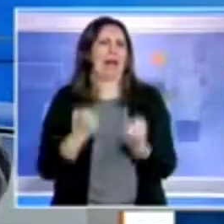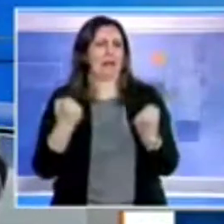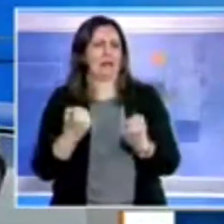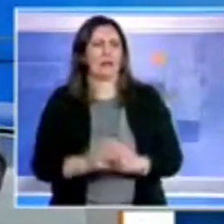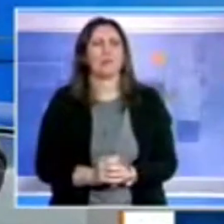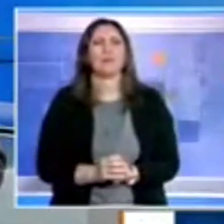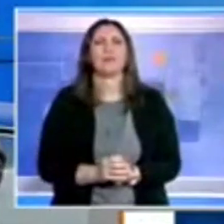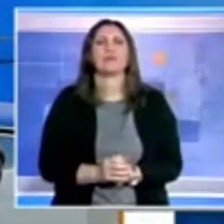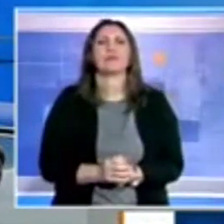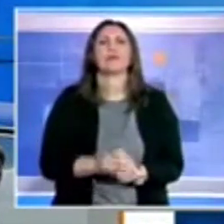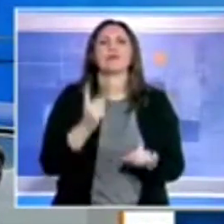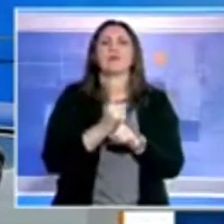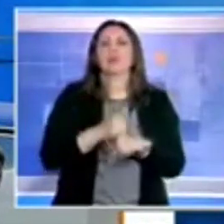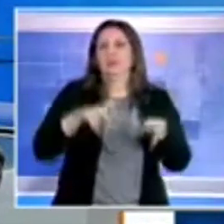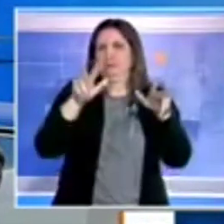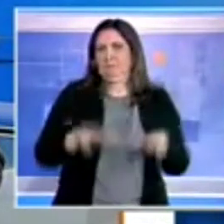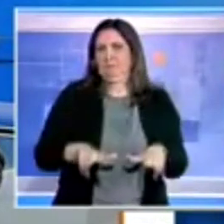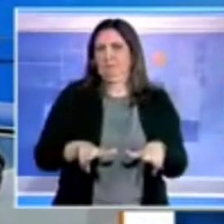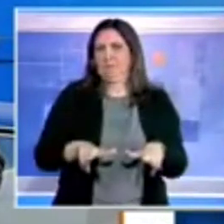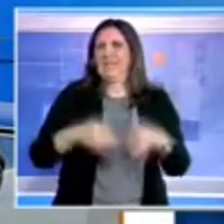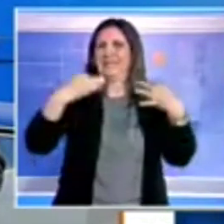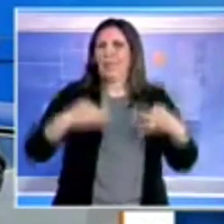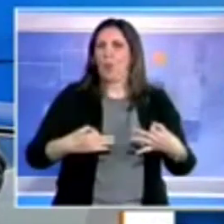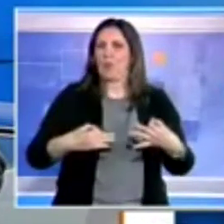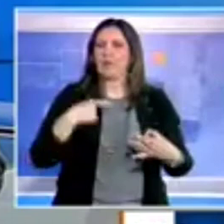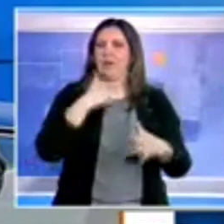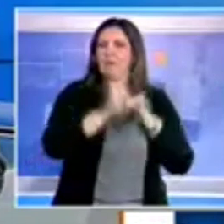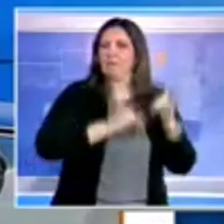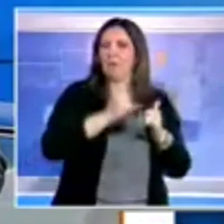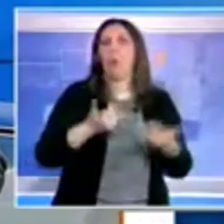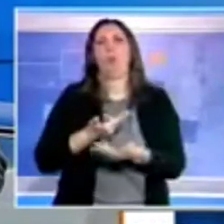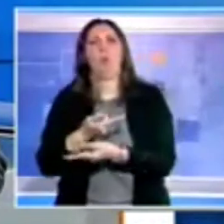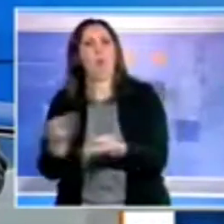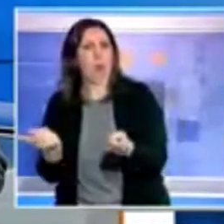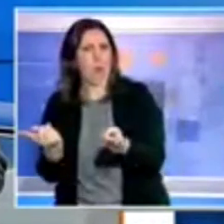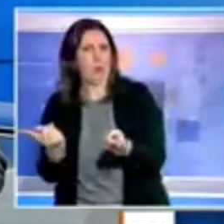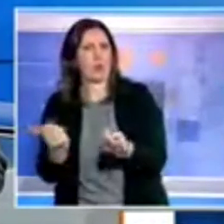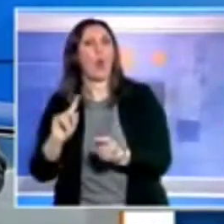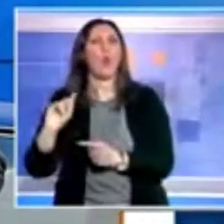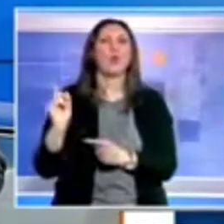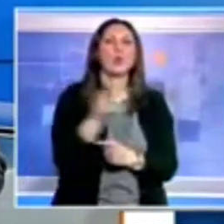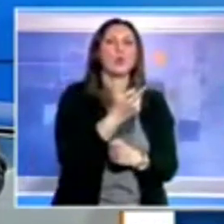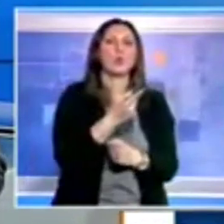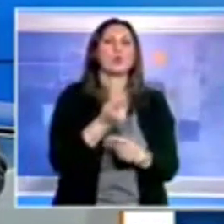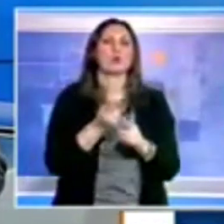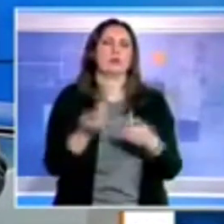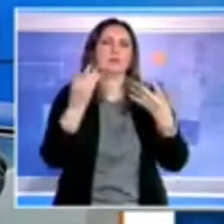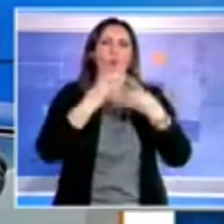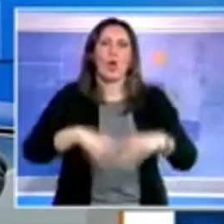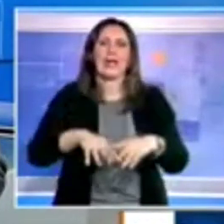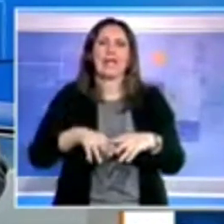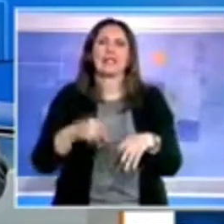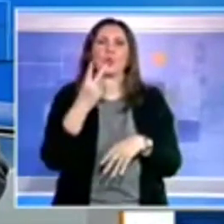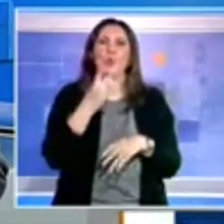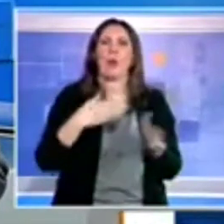Garantire la sicurezza dei corridori e del pubblico è l'obiettivo di tutti i soggetti coinvolti nell'organizzazione delle due tappe